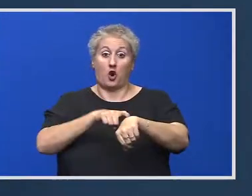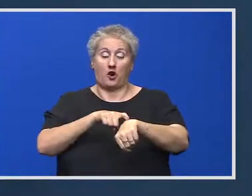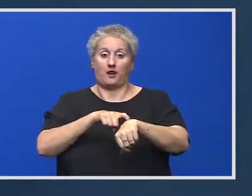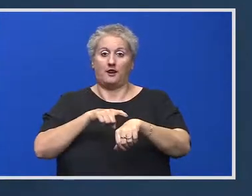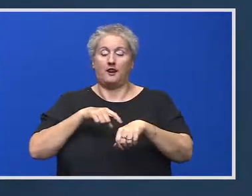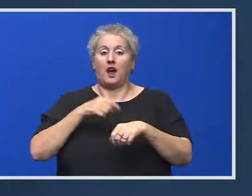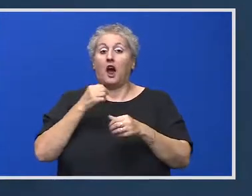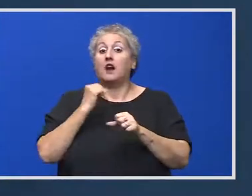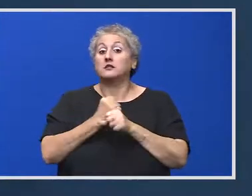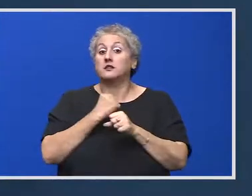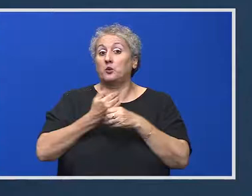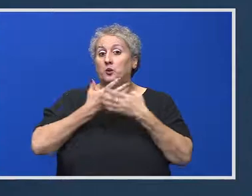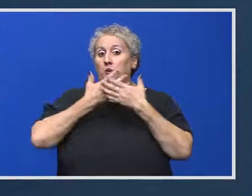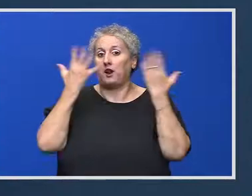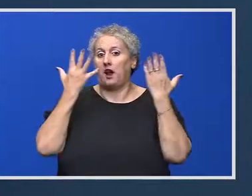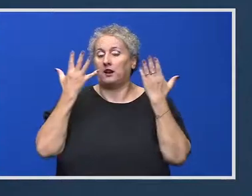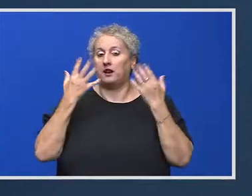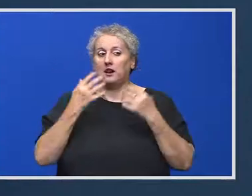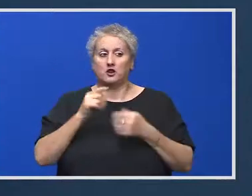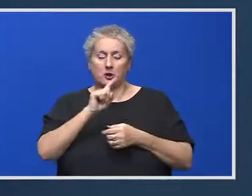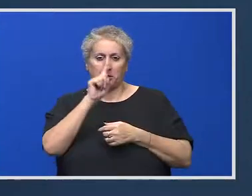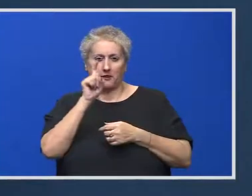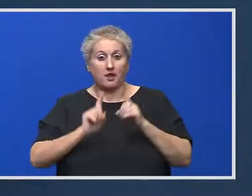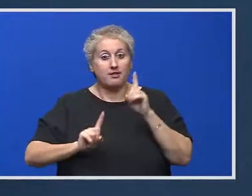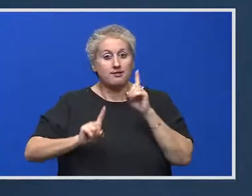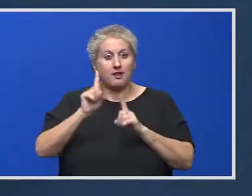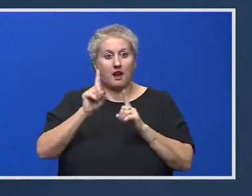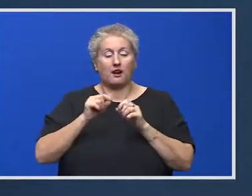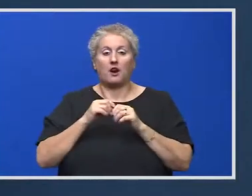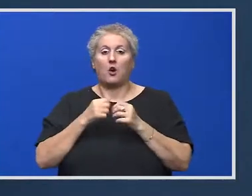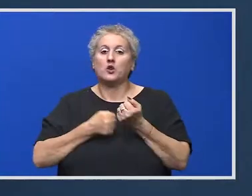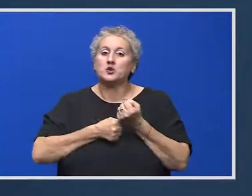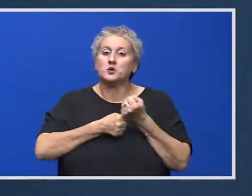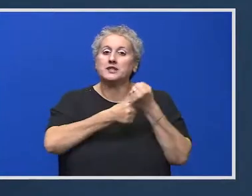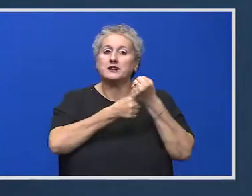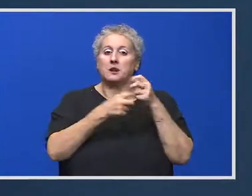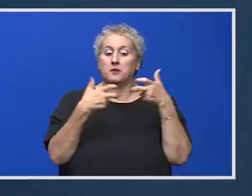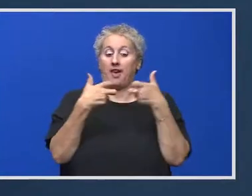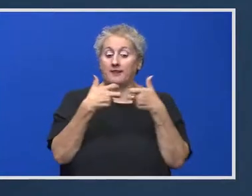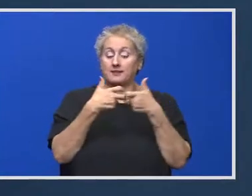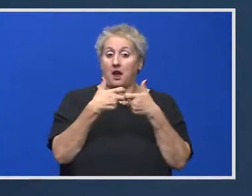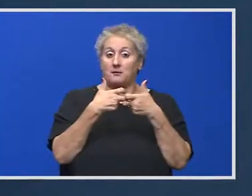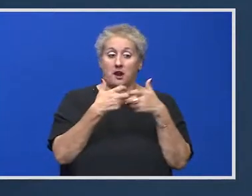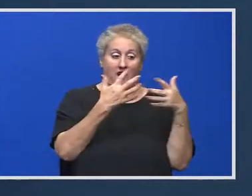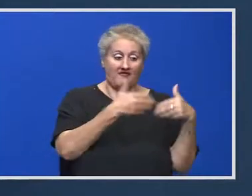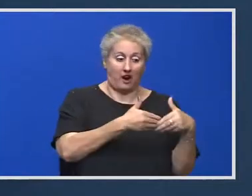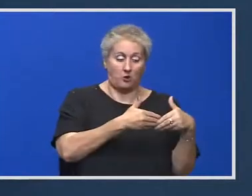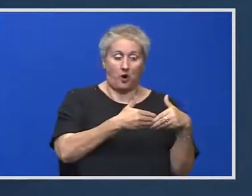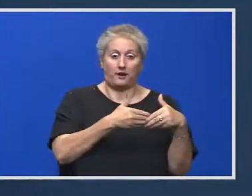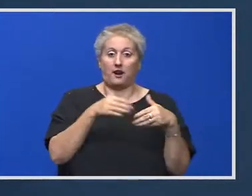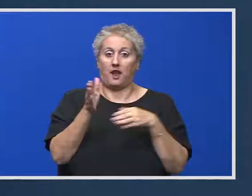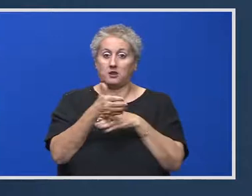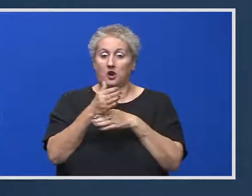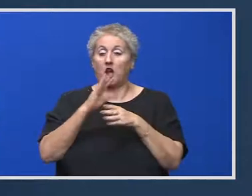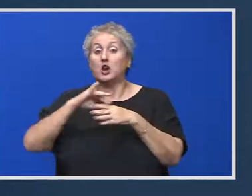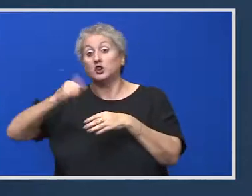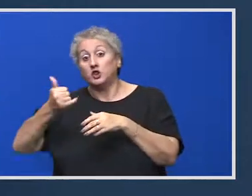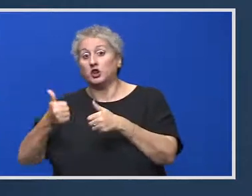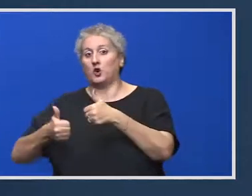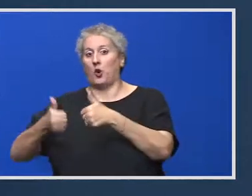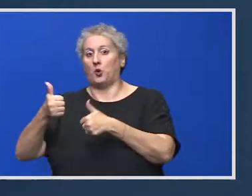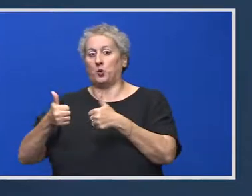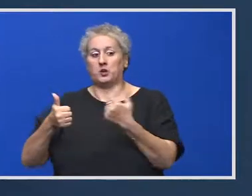lucrurile clare. Cât privește întrebarea dacă vor susține și examen național de evaluare națională și concurs,